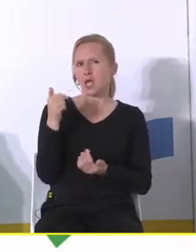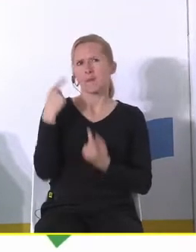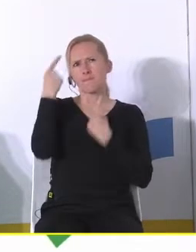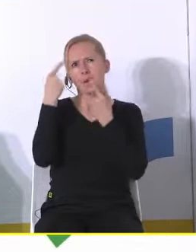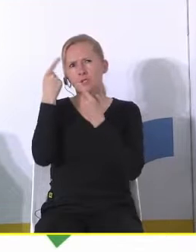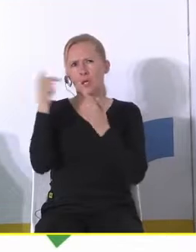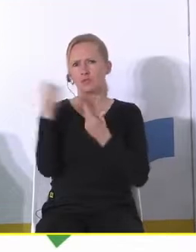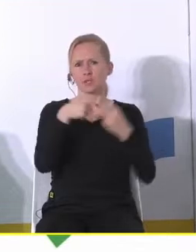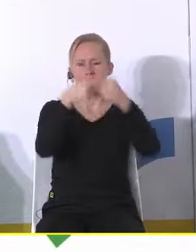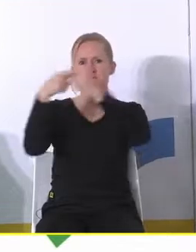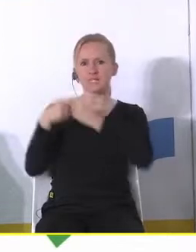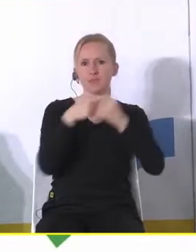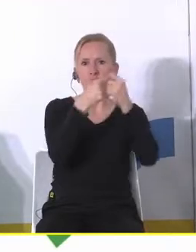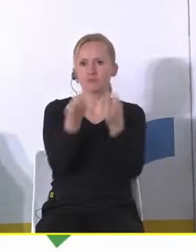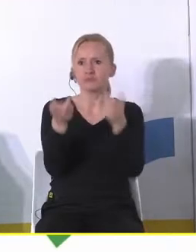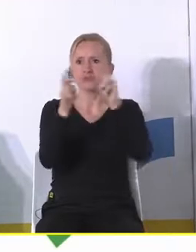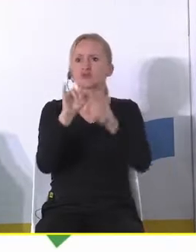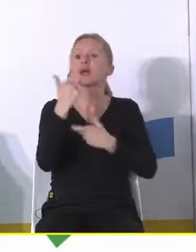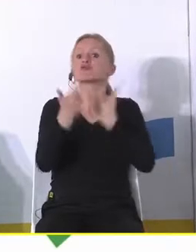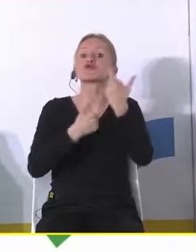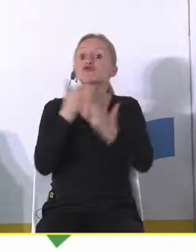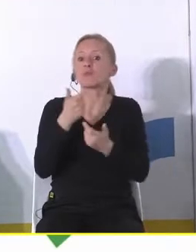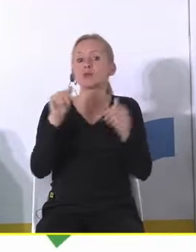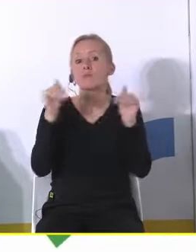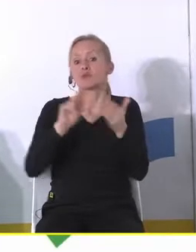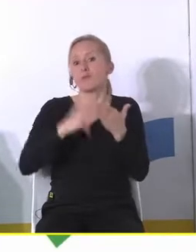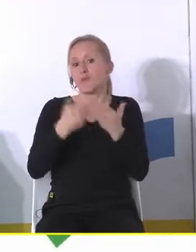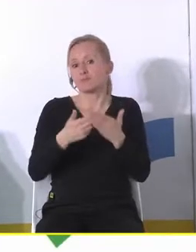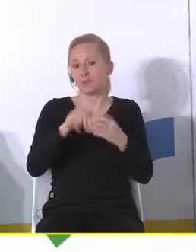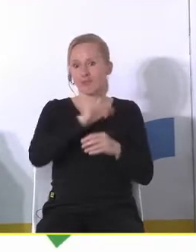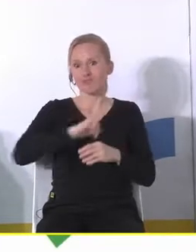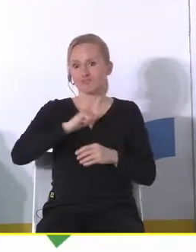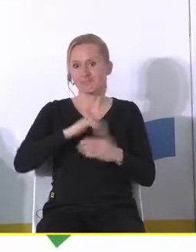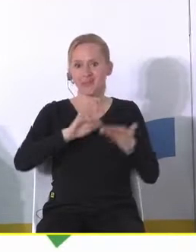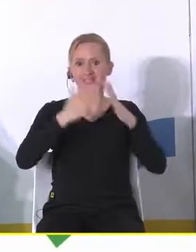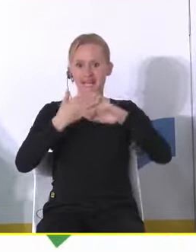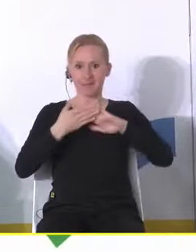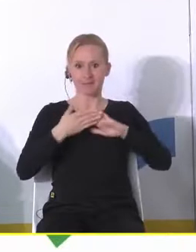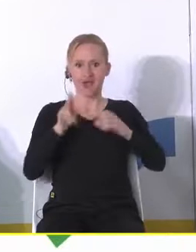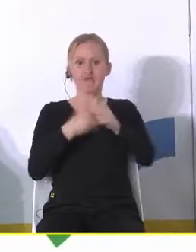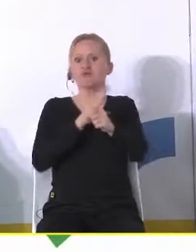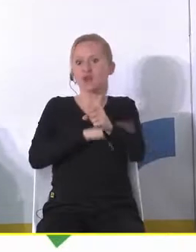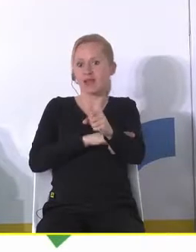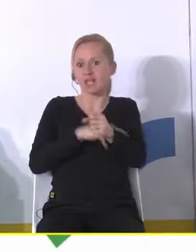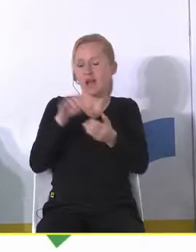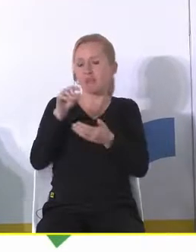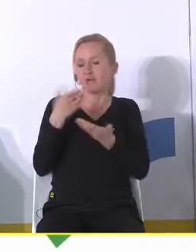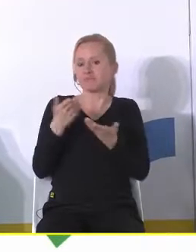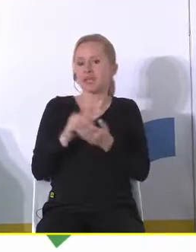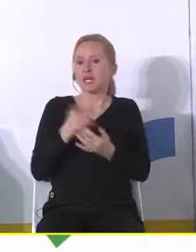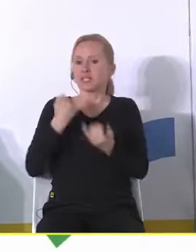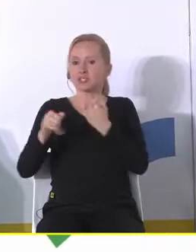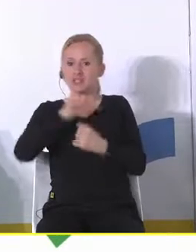budować wspólnotę jak to robić może najpierw zacznijmy od siebie znaczy jak można zbudować wspólnotę jeżeli